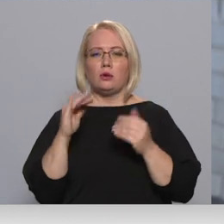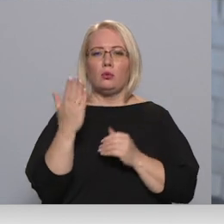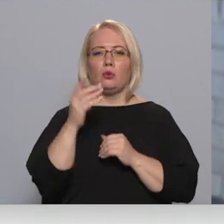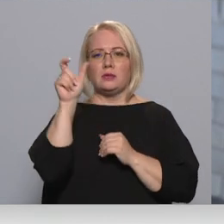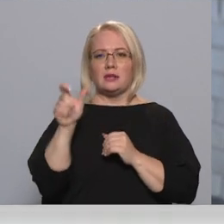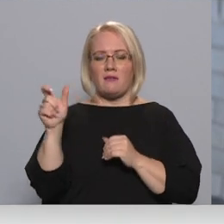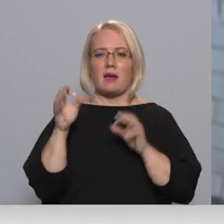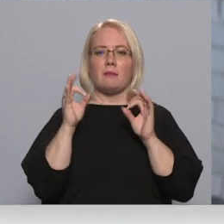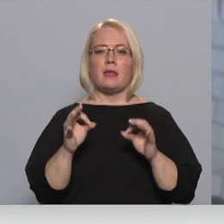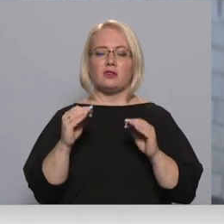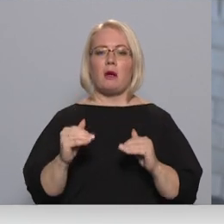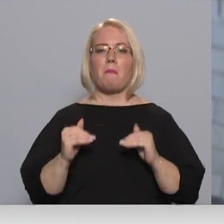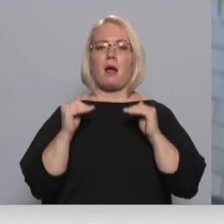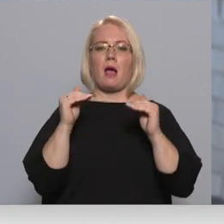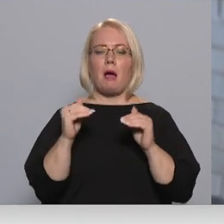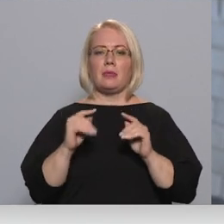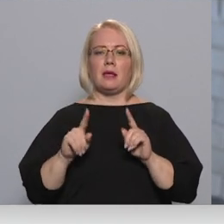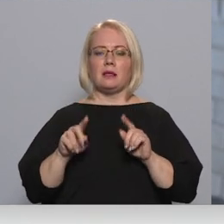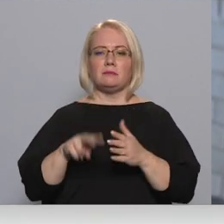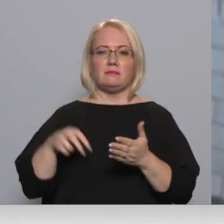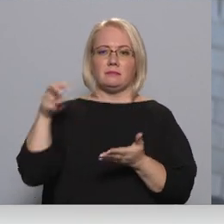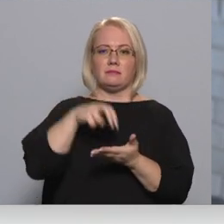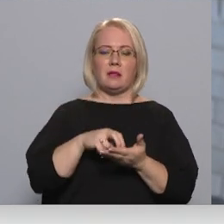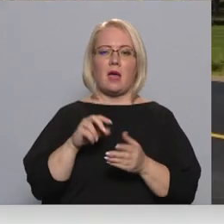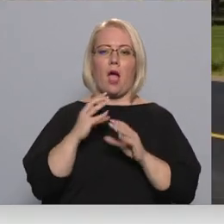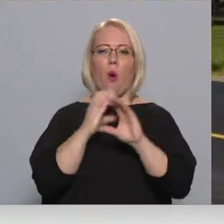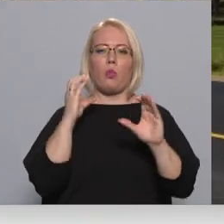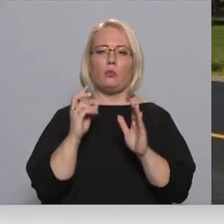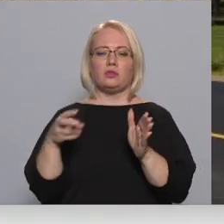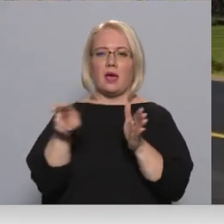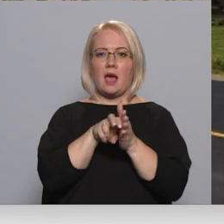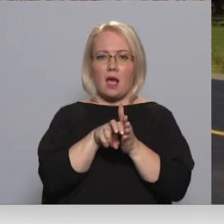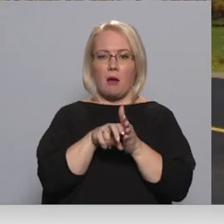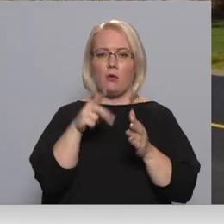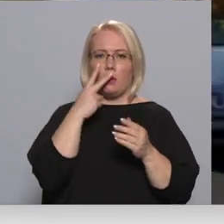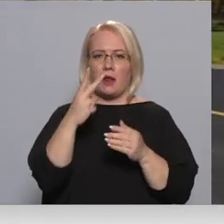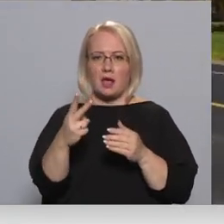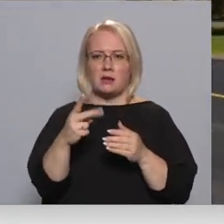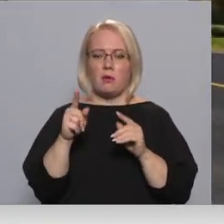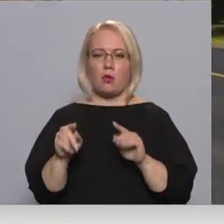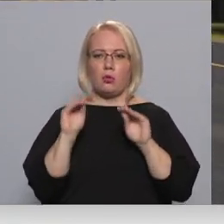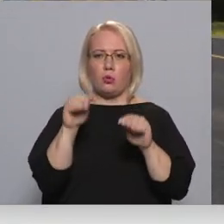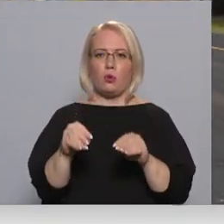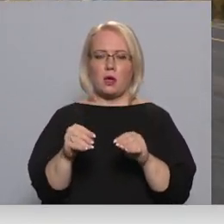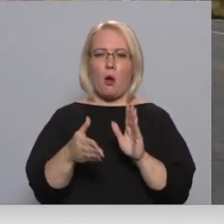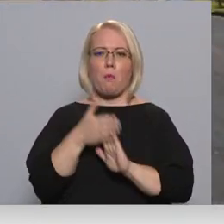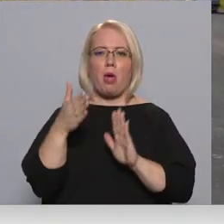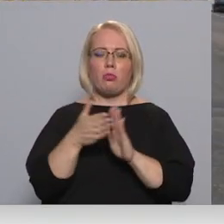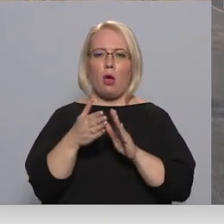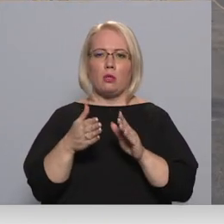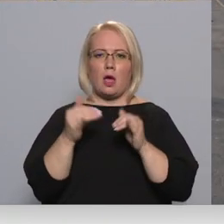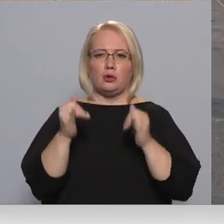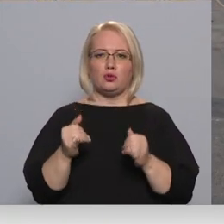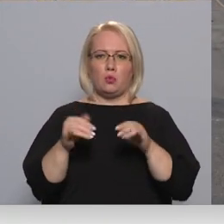pakāpties, lai viņš tik tajā autobusā iekšā. Tad, kad mēs pēc nedēļas redzējām, ka tas sāk betonēt iekšā soliņu, mēs bijām paši tādā bišķin